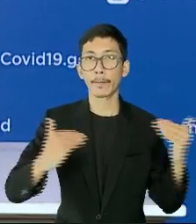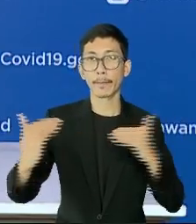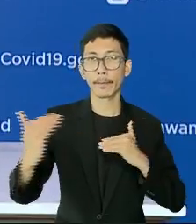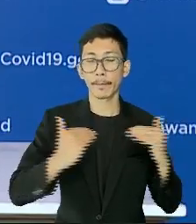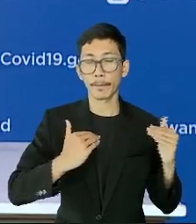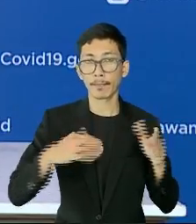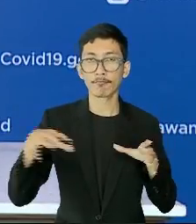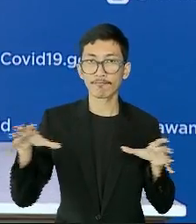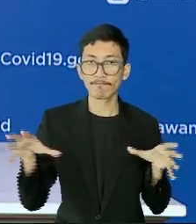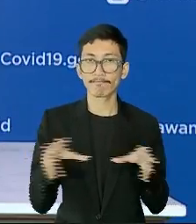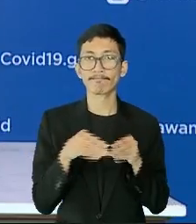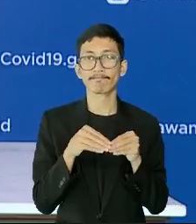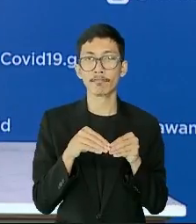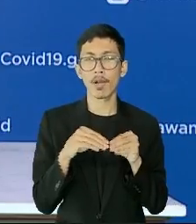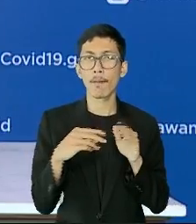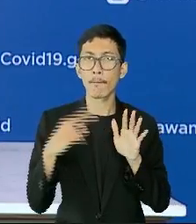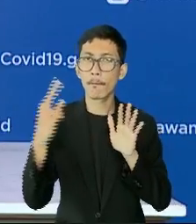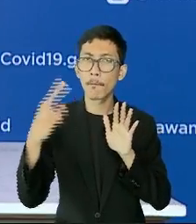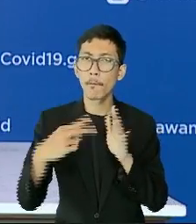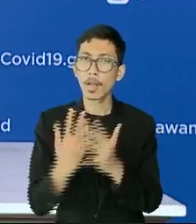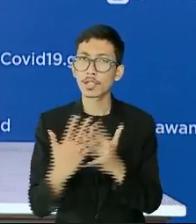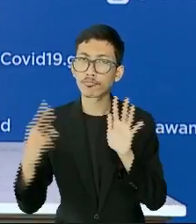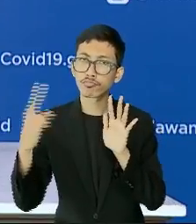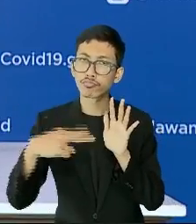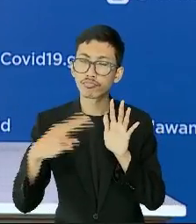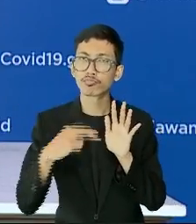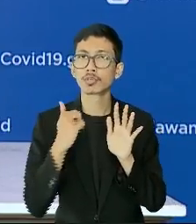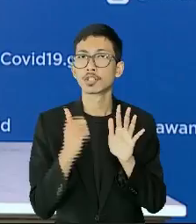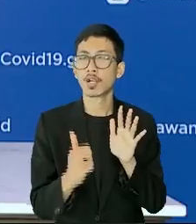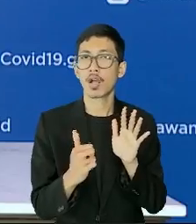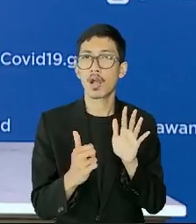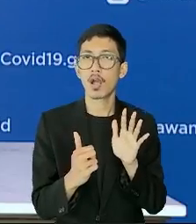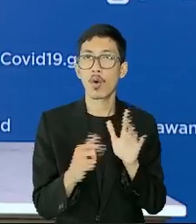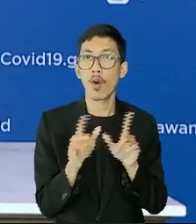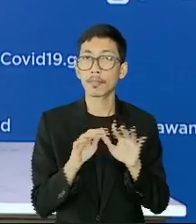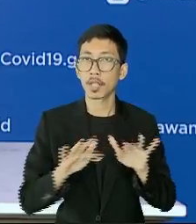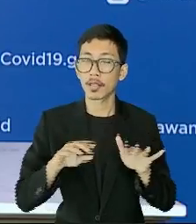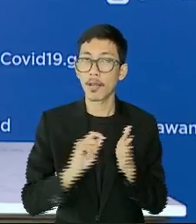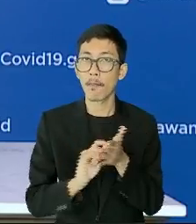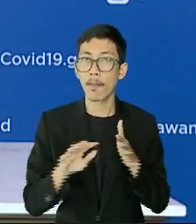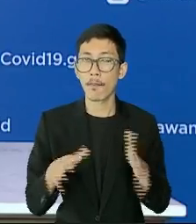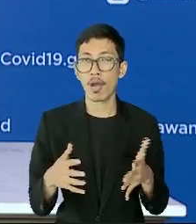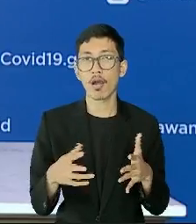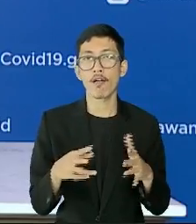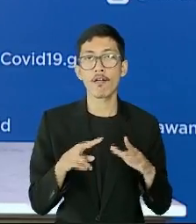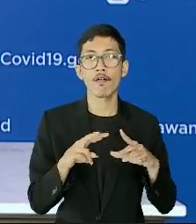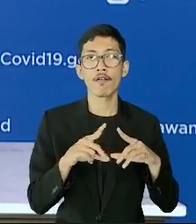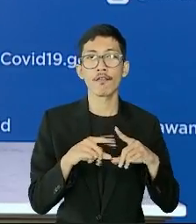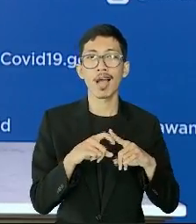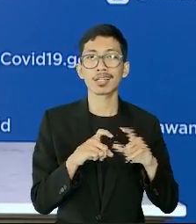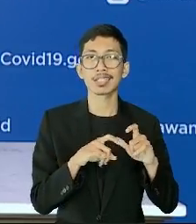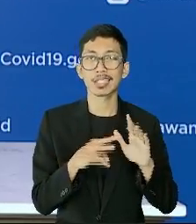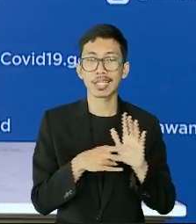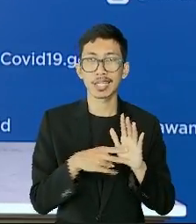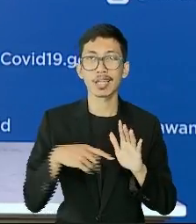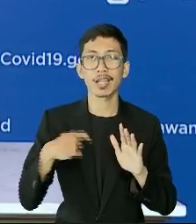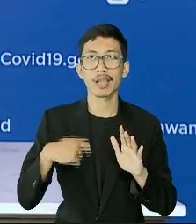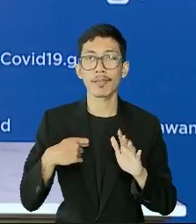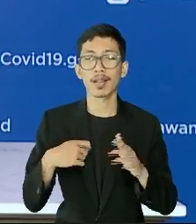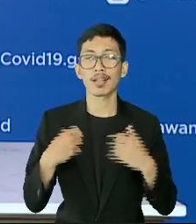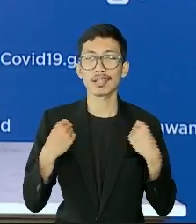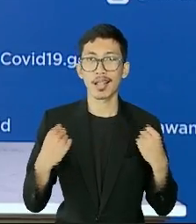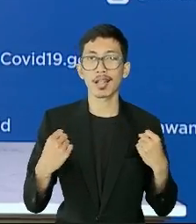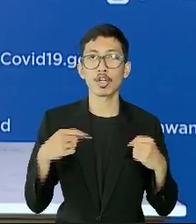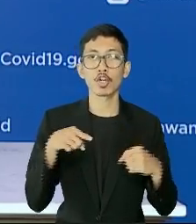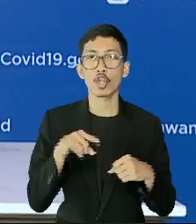publik pergerakannya di https vaccine.camcast.go.id di bagian